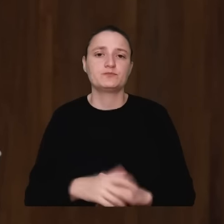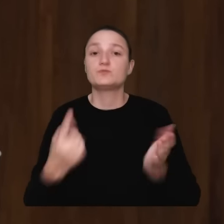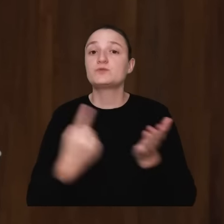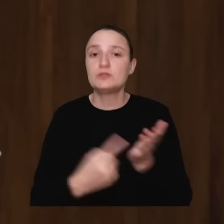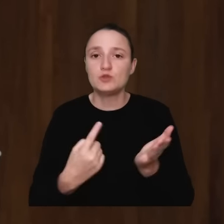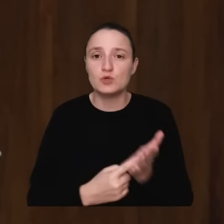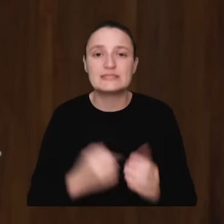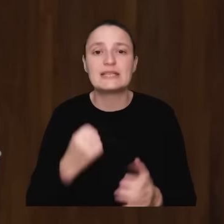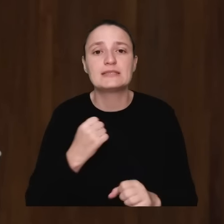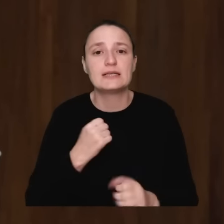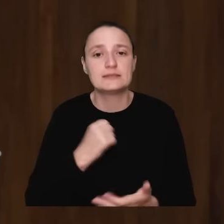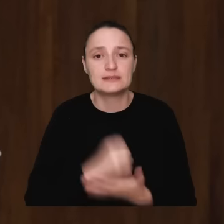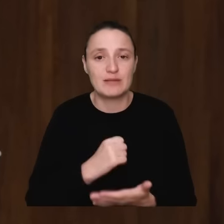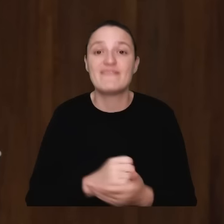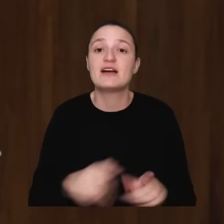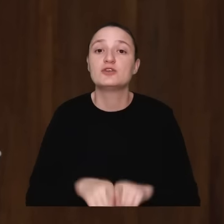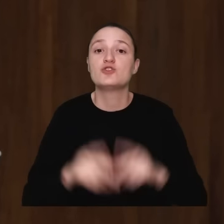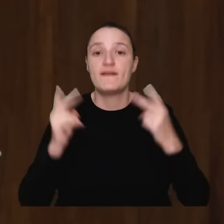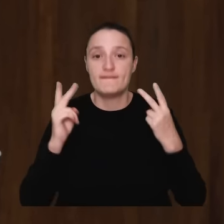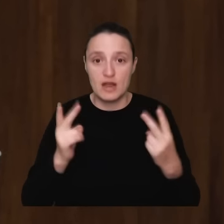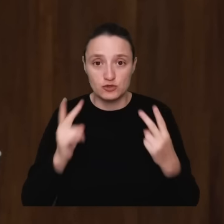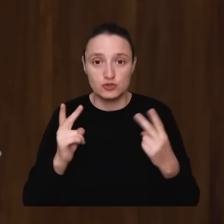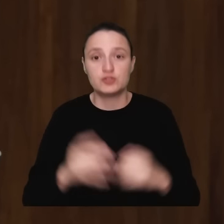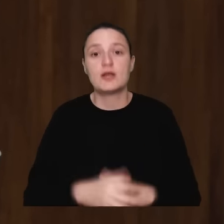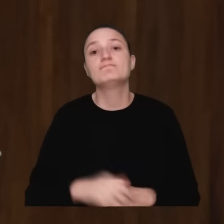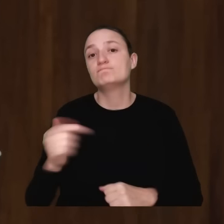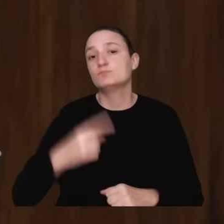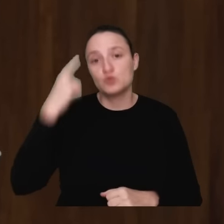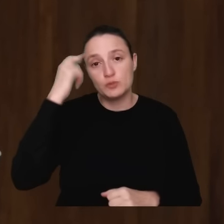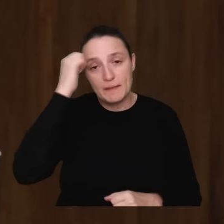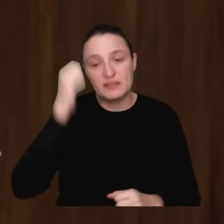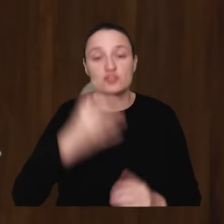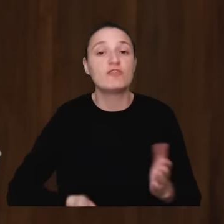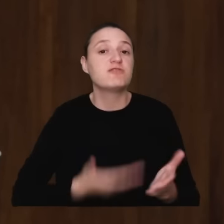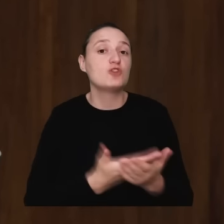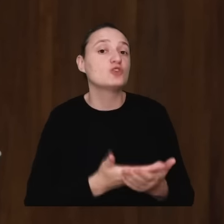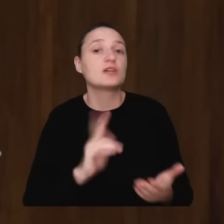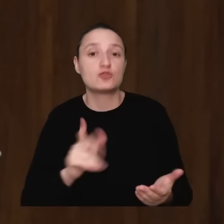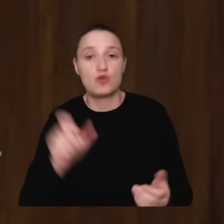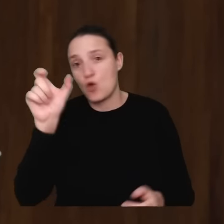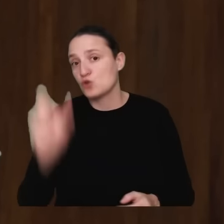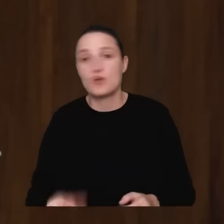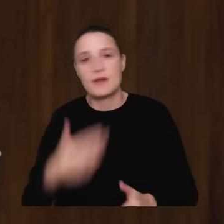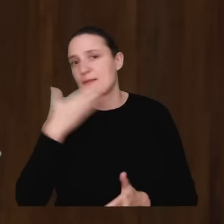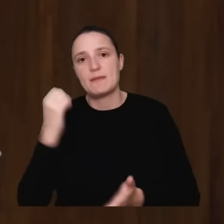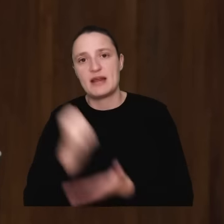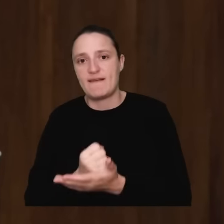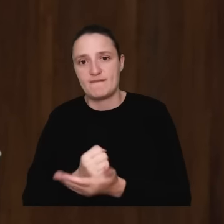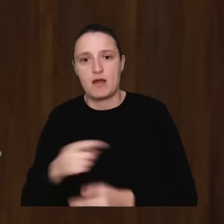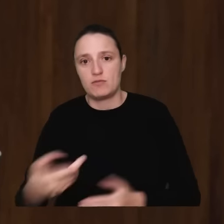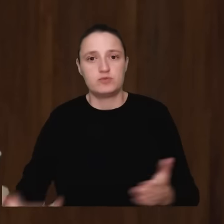ważna. Należy również pamiętać, że wniosek jest złożony przez osobę nieuprawnioną. Pan